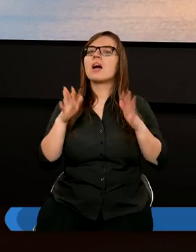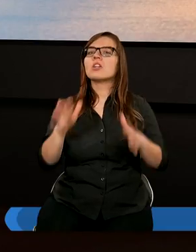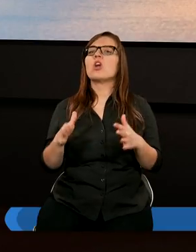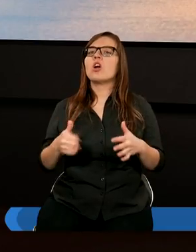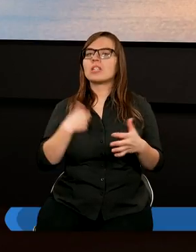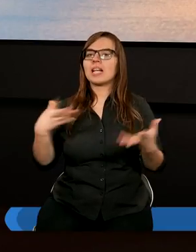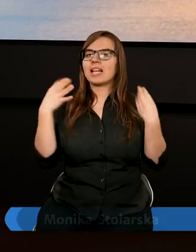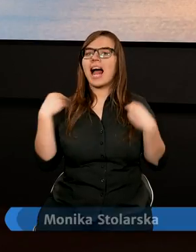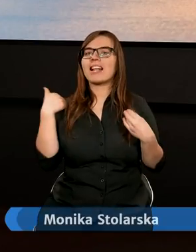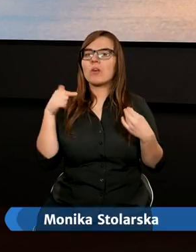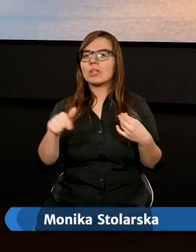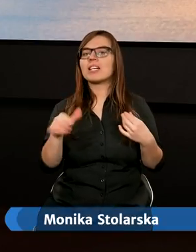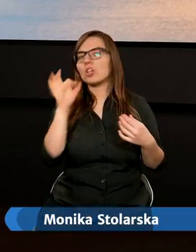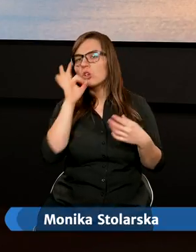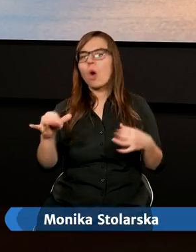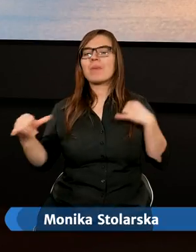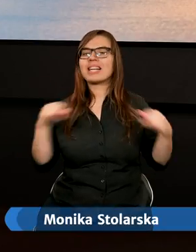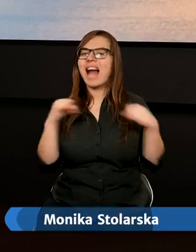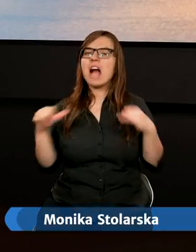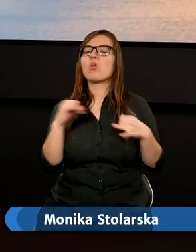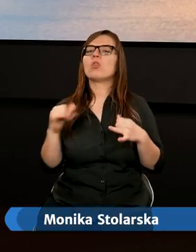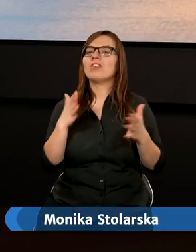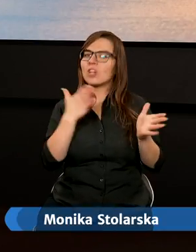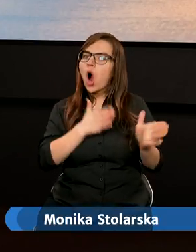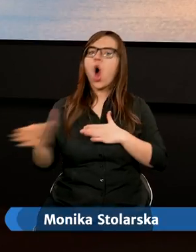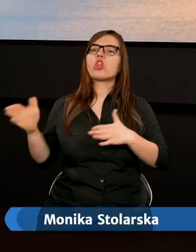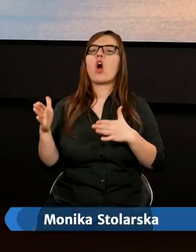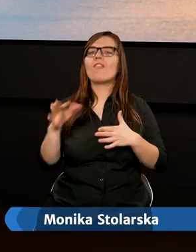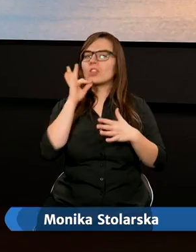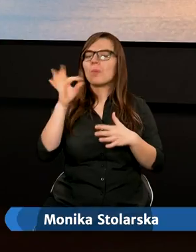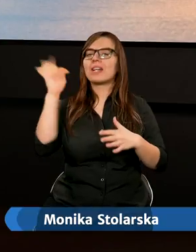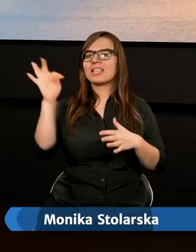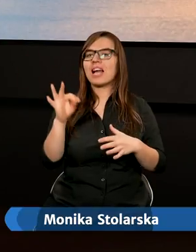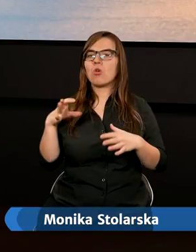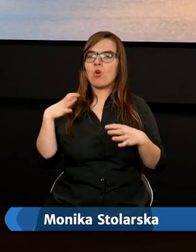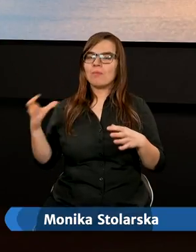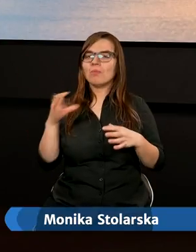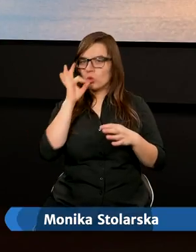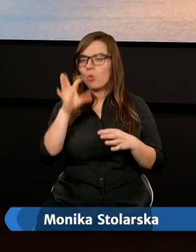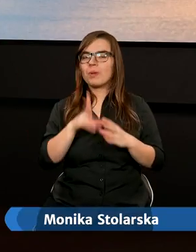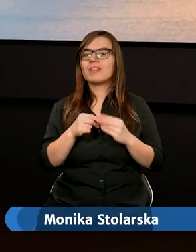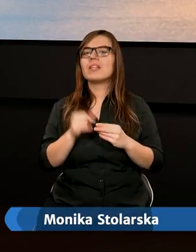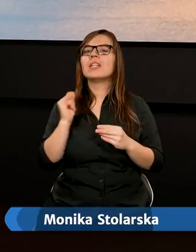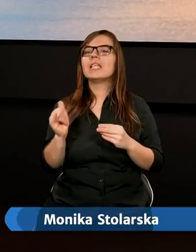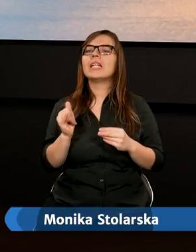jako tych dobrych zarządców, szafarzy Jego dóbr przy